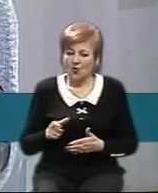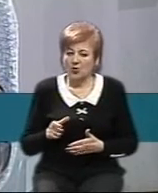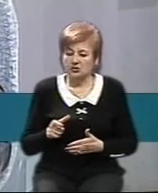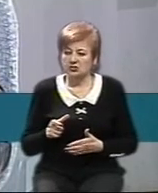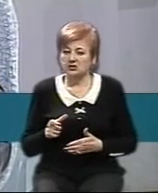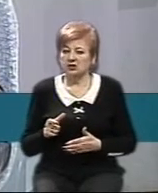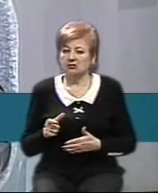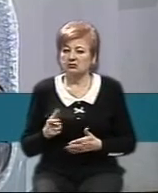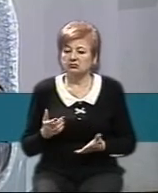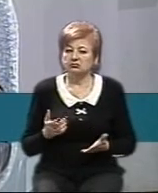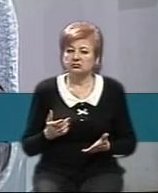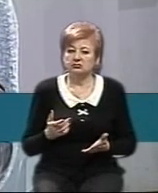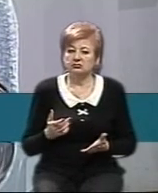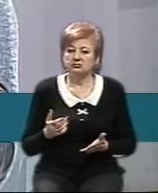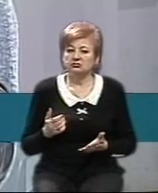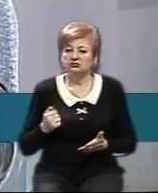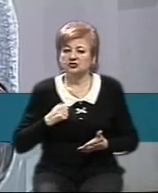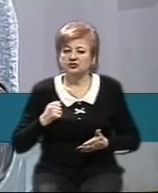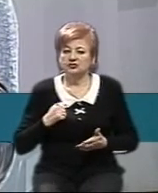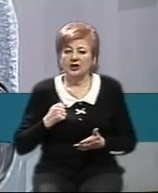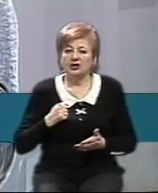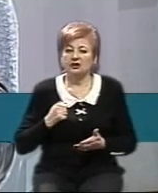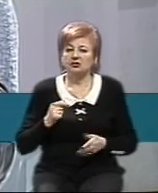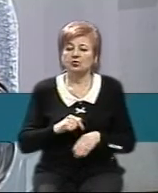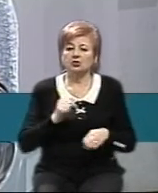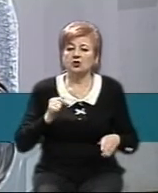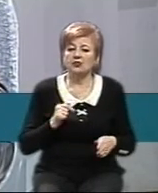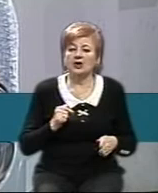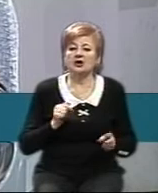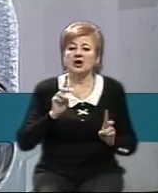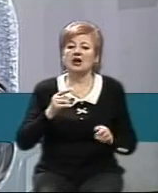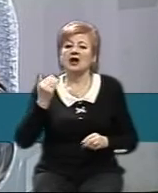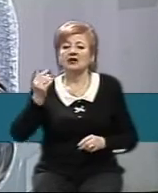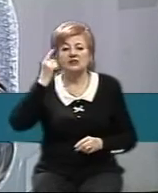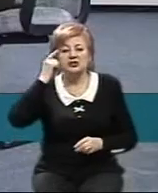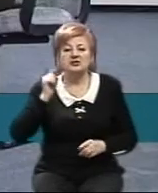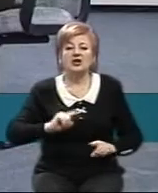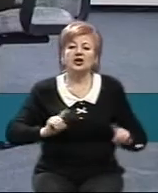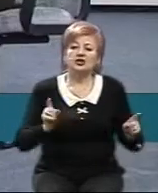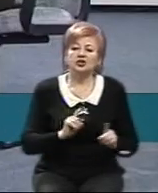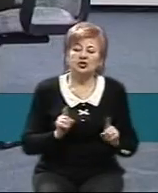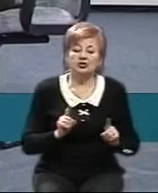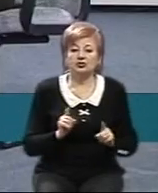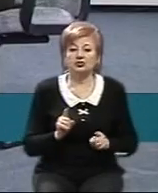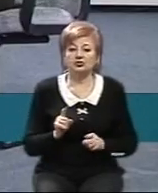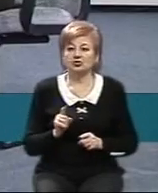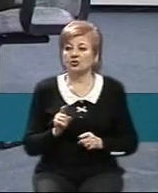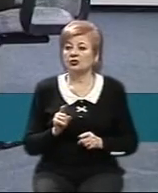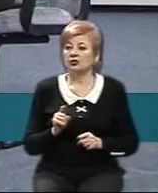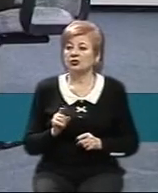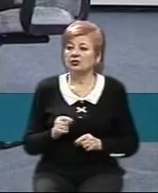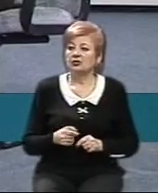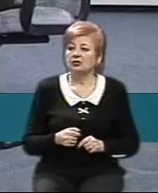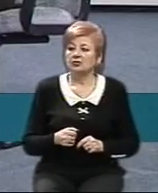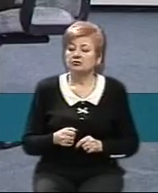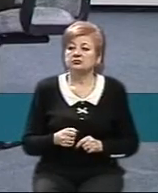реакція їх. Як ви знаєте, от яка була реакція ветеранів АТО на запровадження воєнного